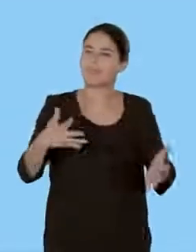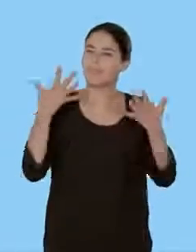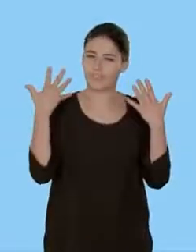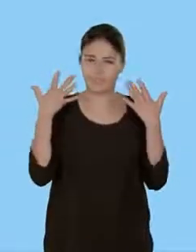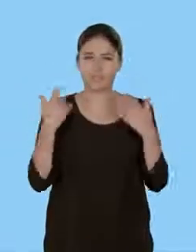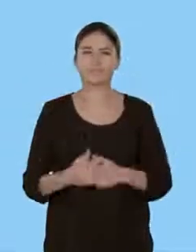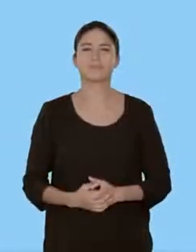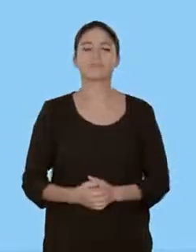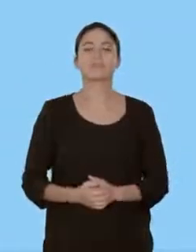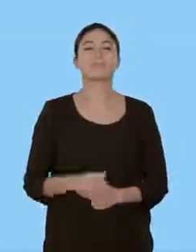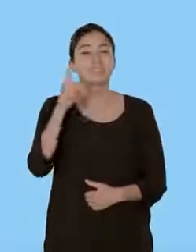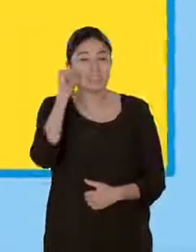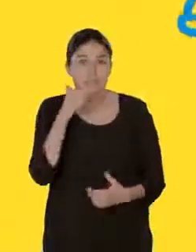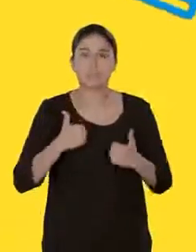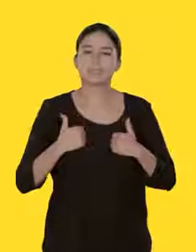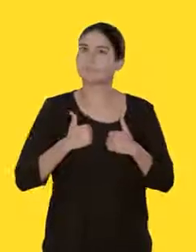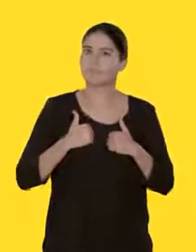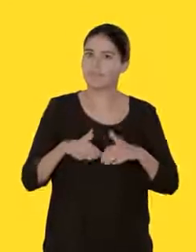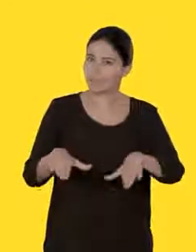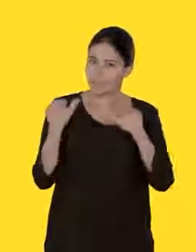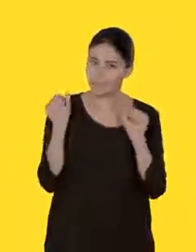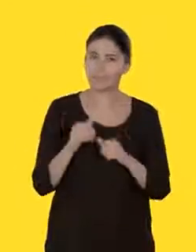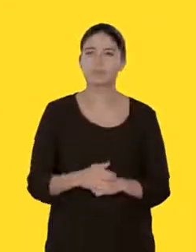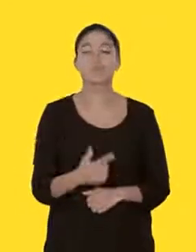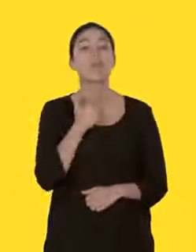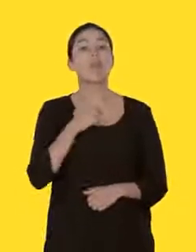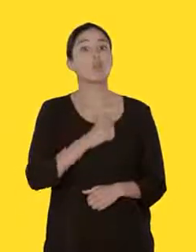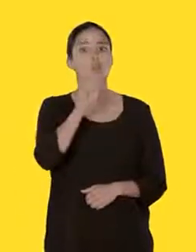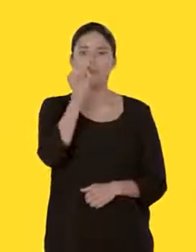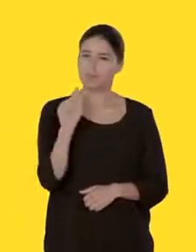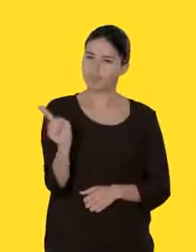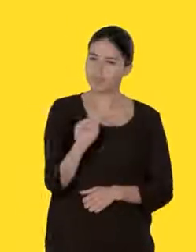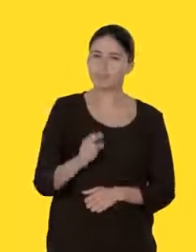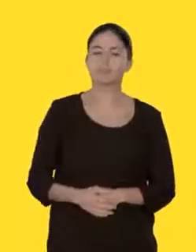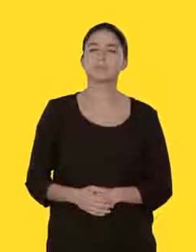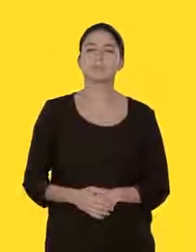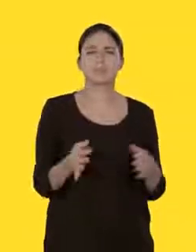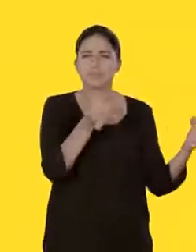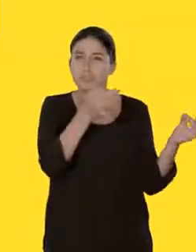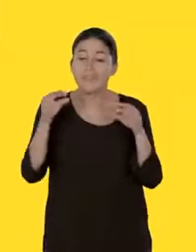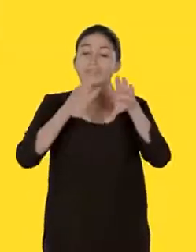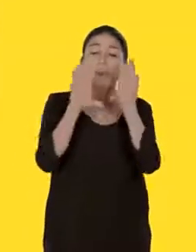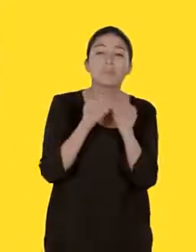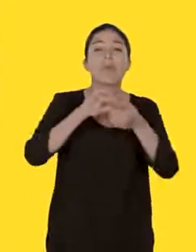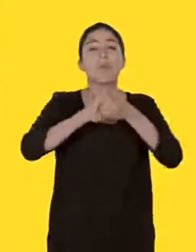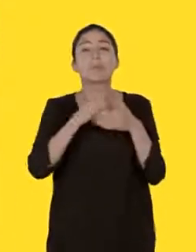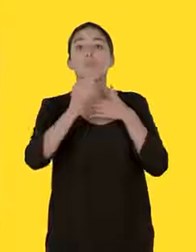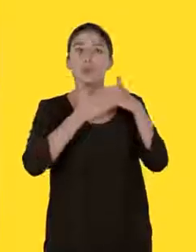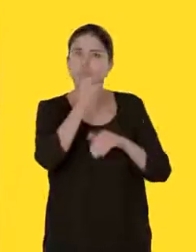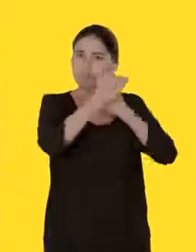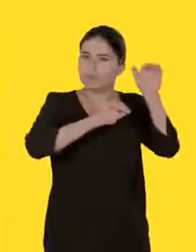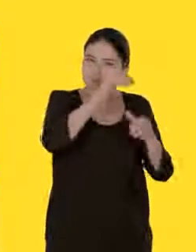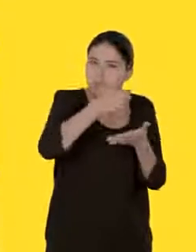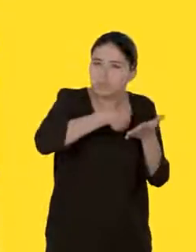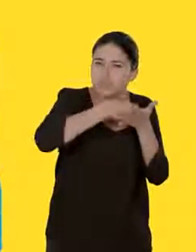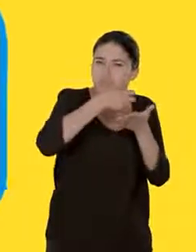Passez du temps dans un endroit frais. Évitez les efforts physiques. Ne buvez pas d'alcool. Prenez régulièrement des nouvelles de vos proches.